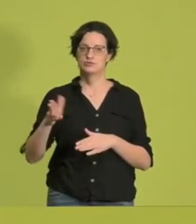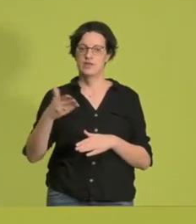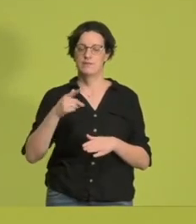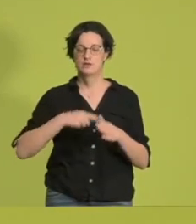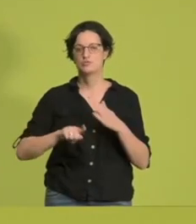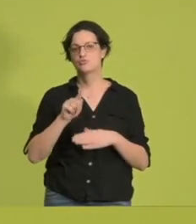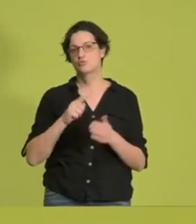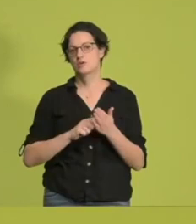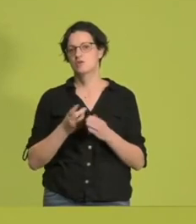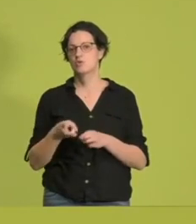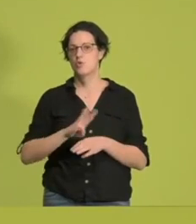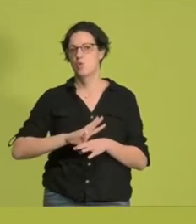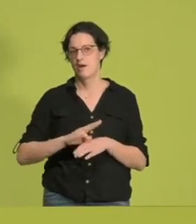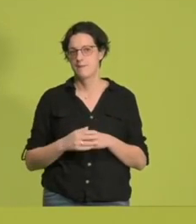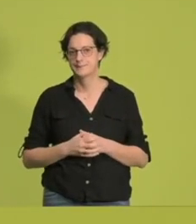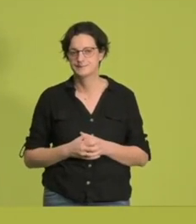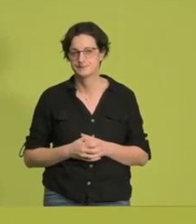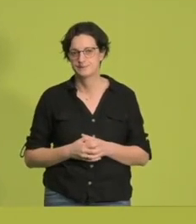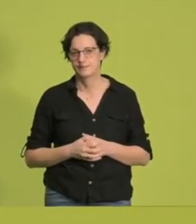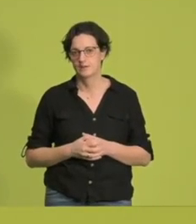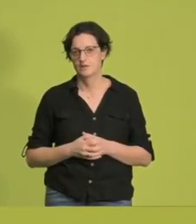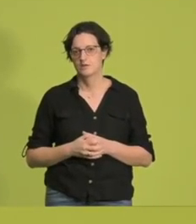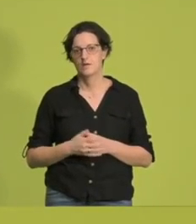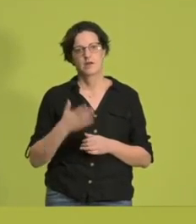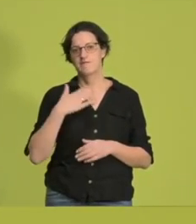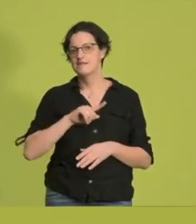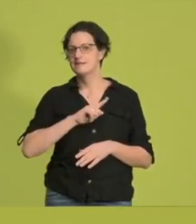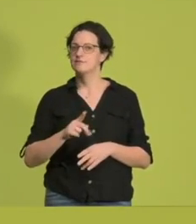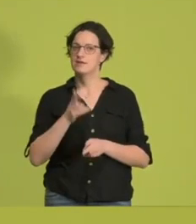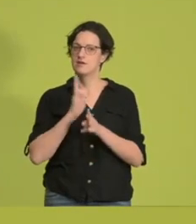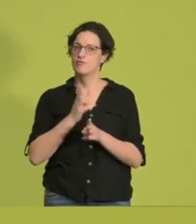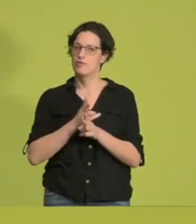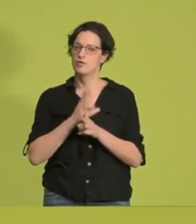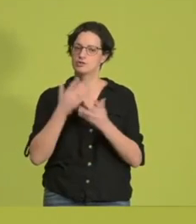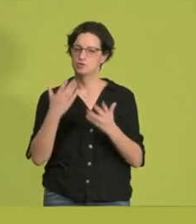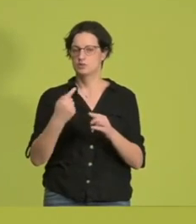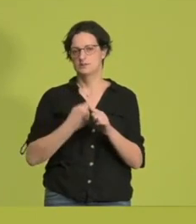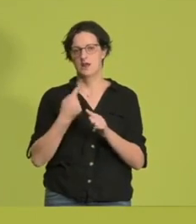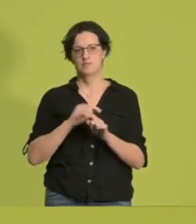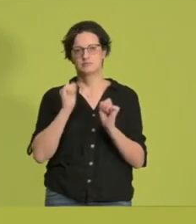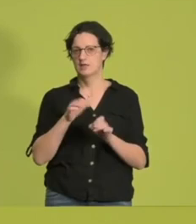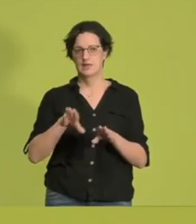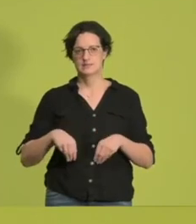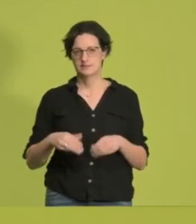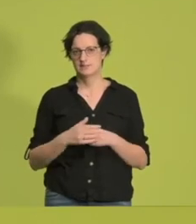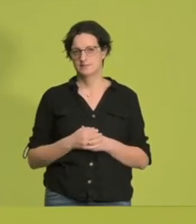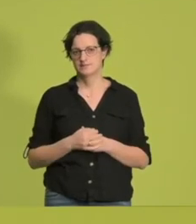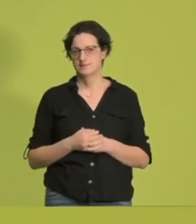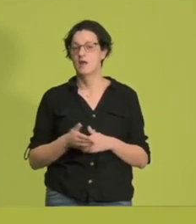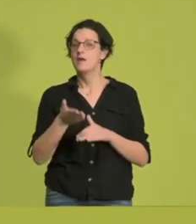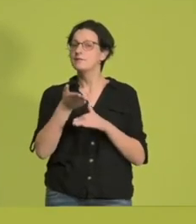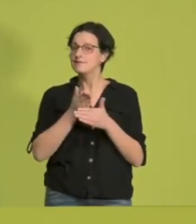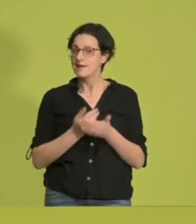Und ich möchte mich wahrscheinlich wie niemand hier an solche Zahlen gewöhnen. Und ein Teil davon wäre möglicherweise